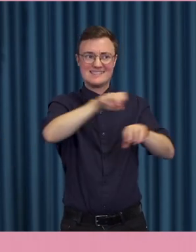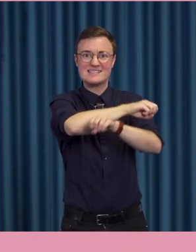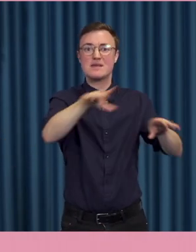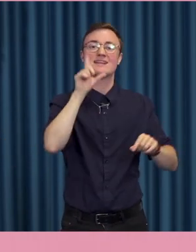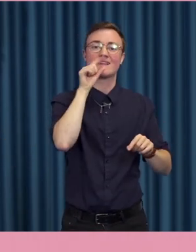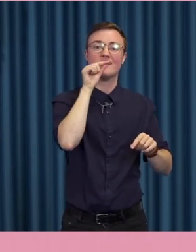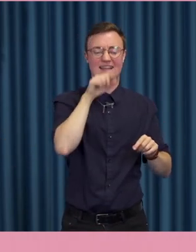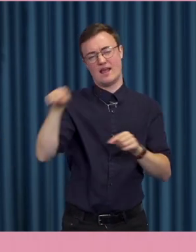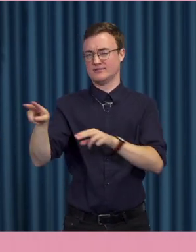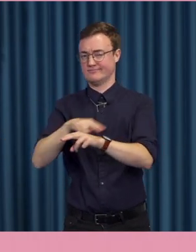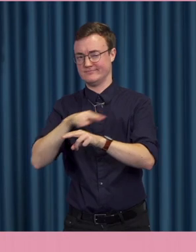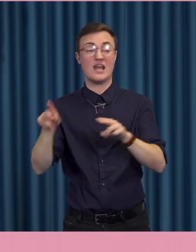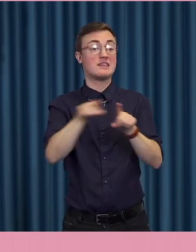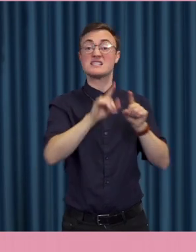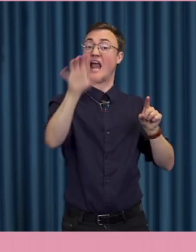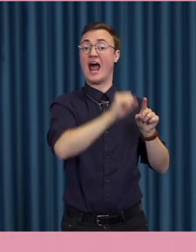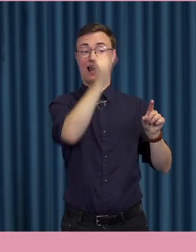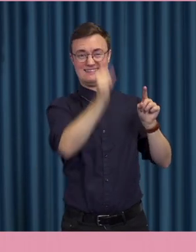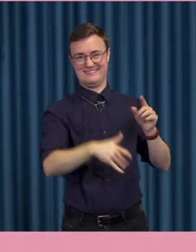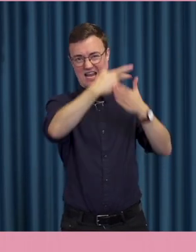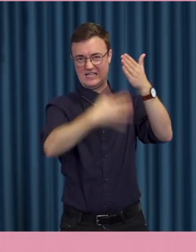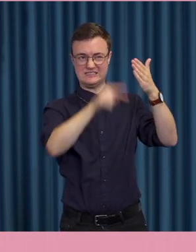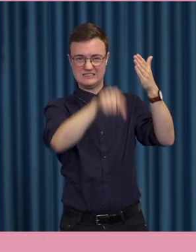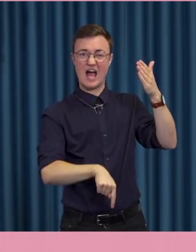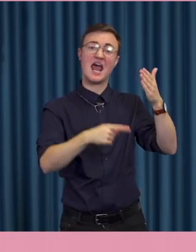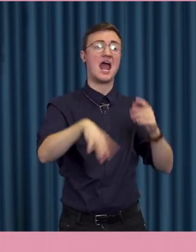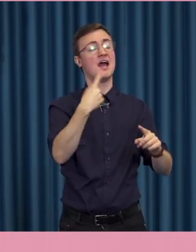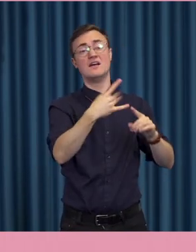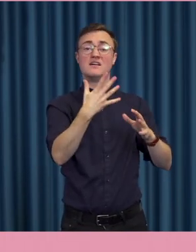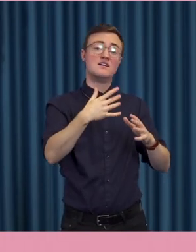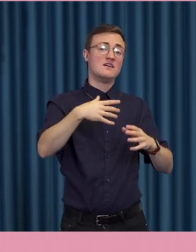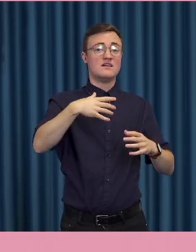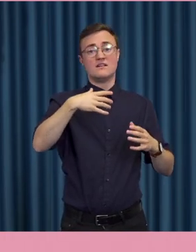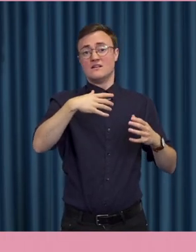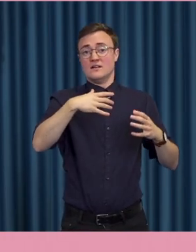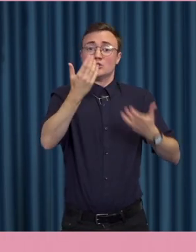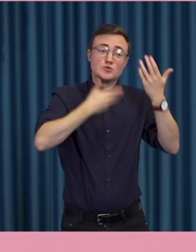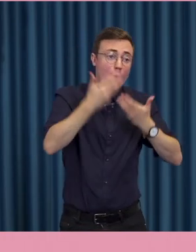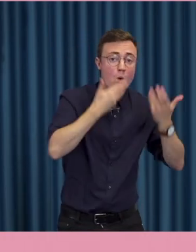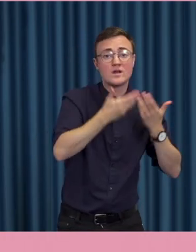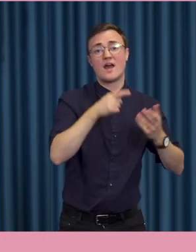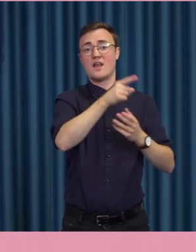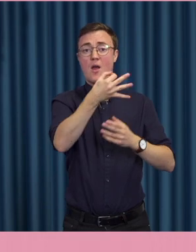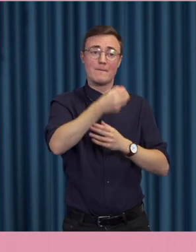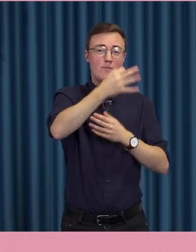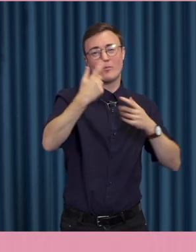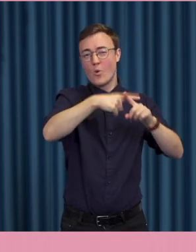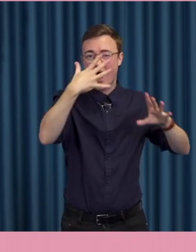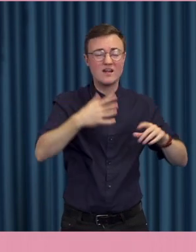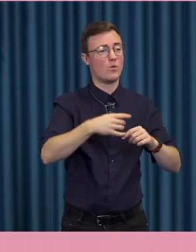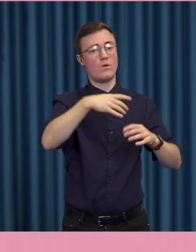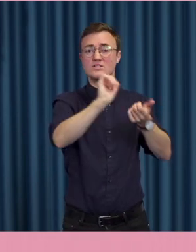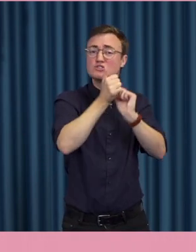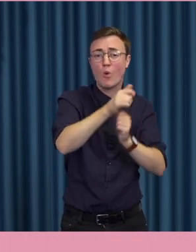för att han var okänd. Nästan alla andra på topplistan är skrivna av popstjärnor, idrottsstjärnor, influencers eller andra som redan är kända på andra sätt.